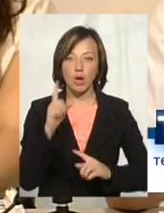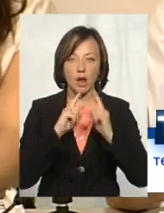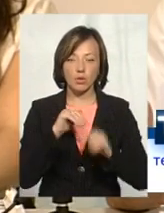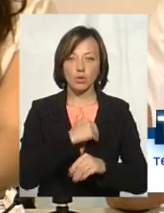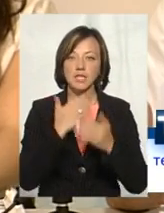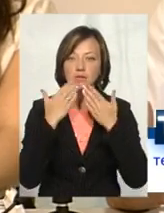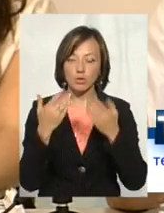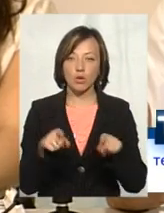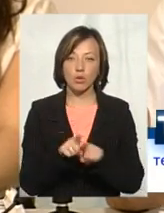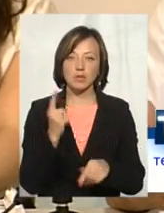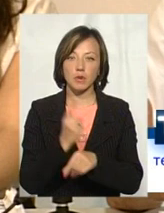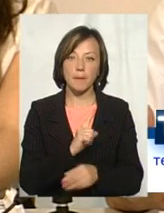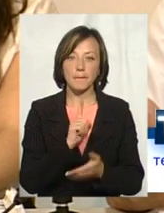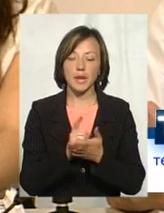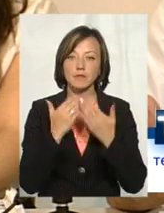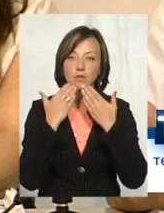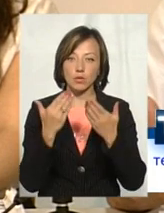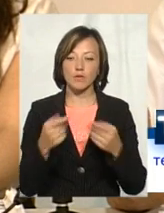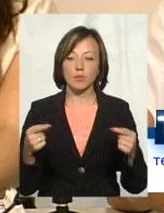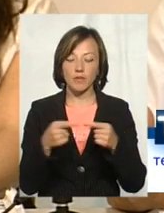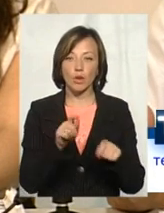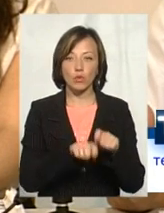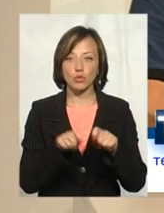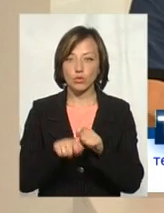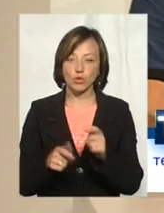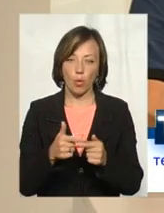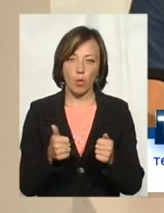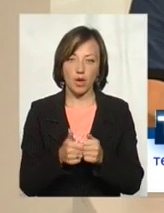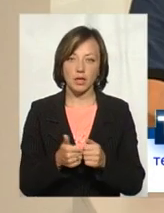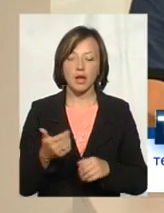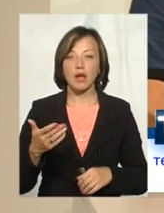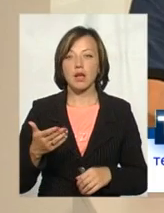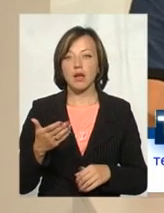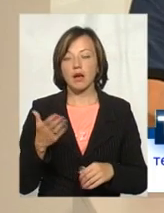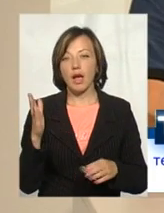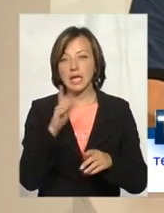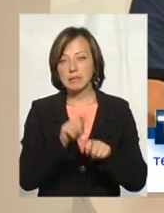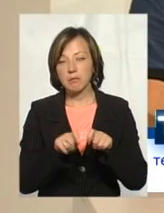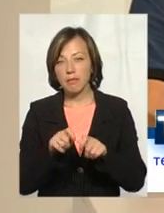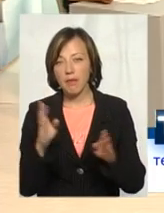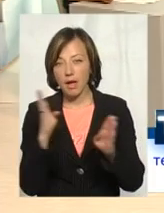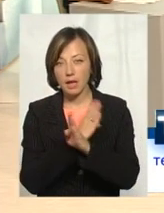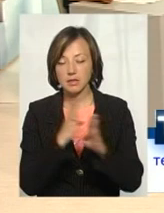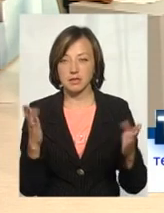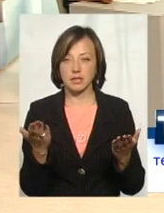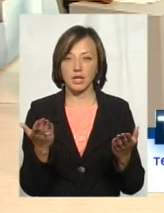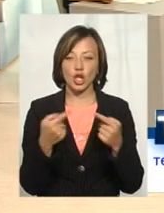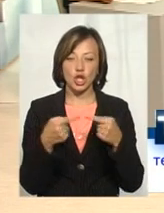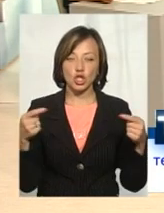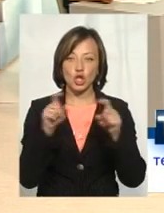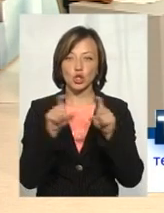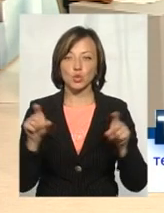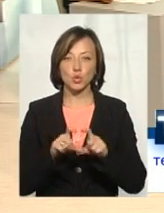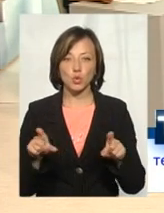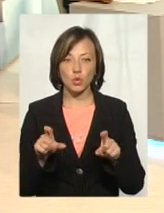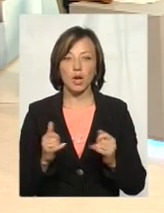звернутися з такої заборони, вона має звернутися до відповідних контролюючих органів. Клишні інспекції, інших структур,